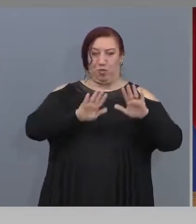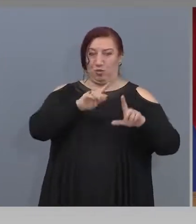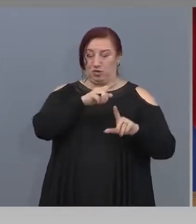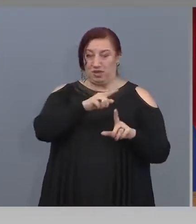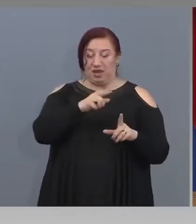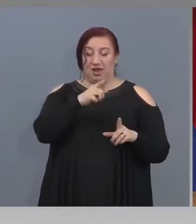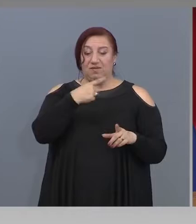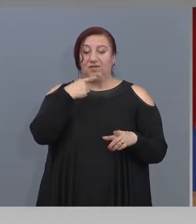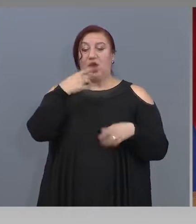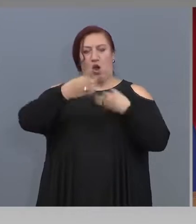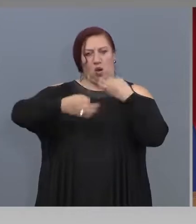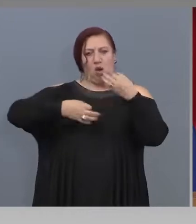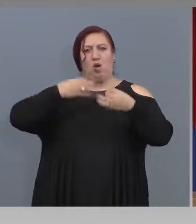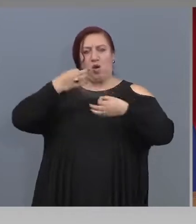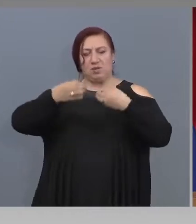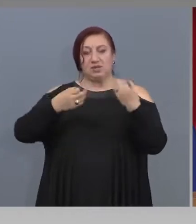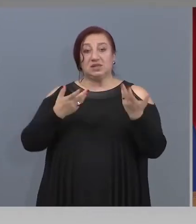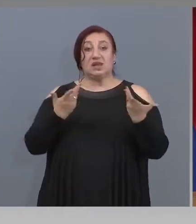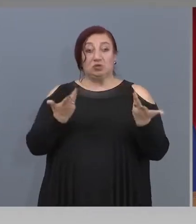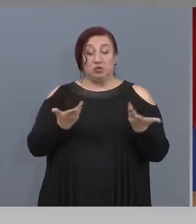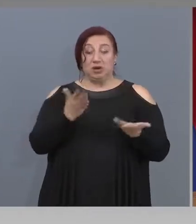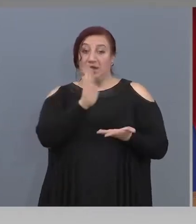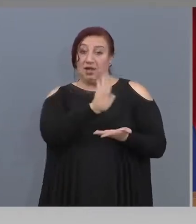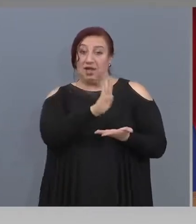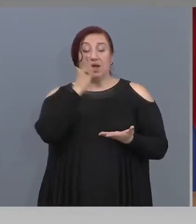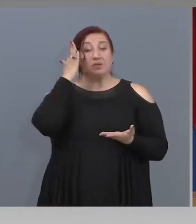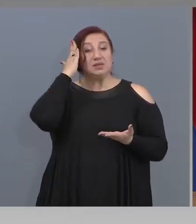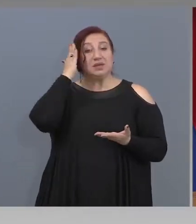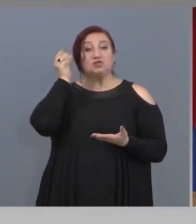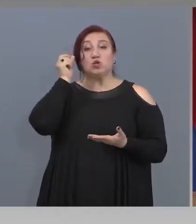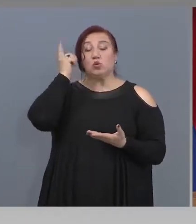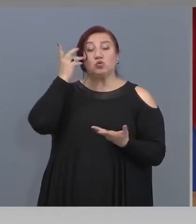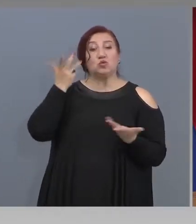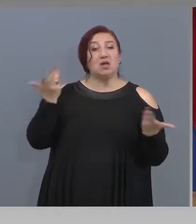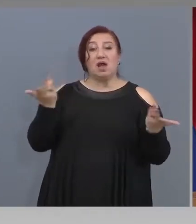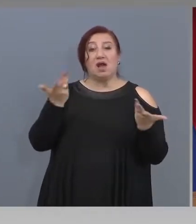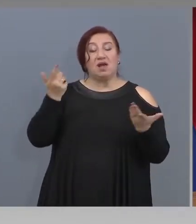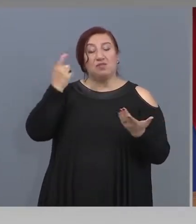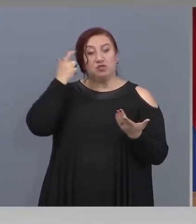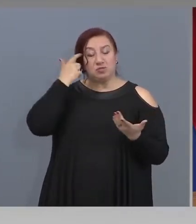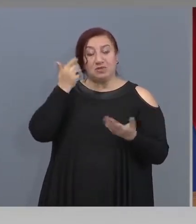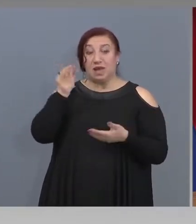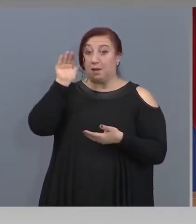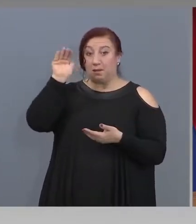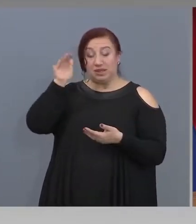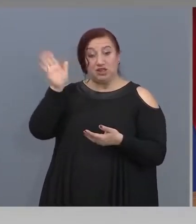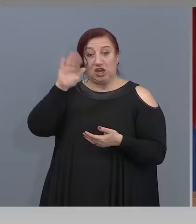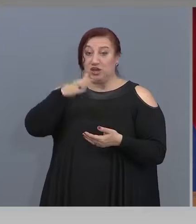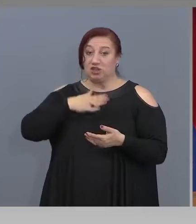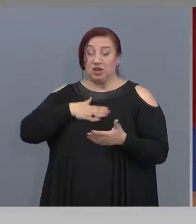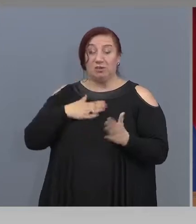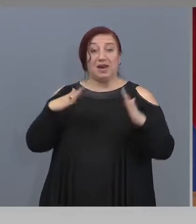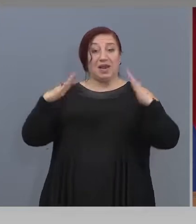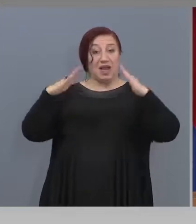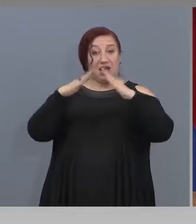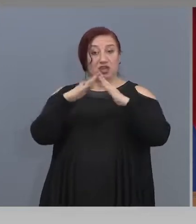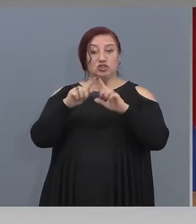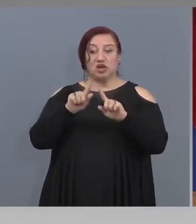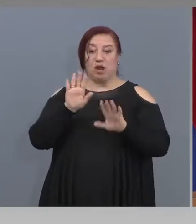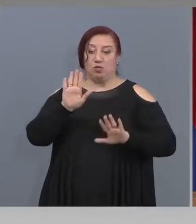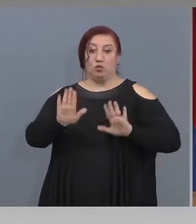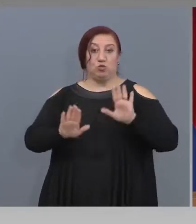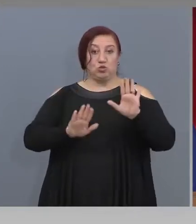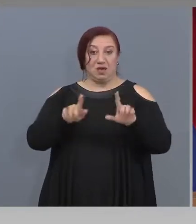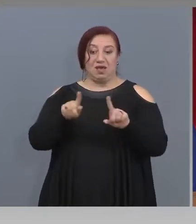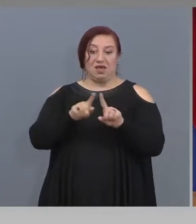Каква е визията на Министерство на културата за бъдещето? Ще има ли къща музей, както призувава